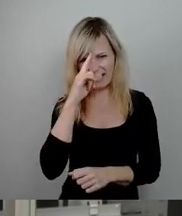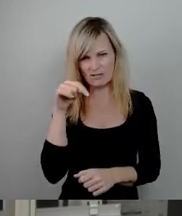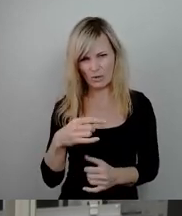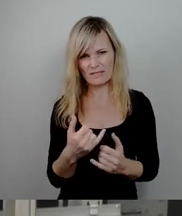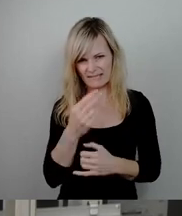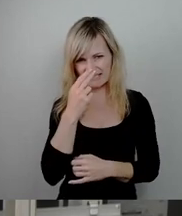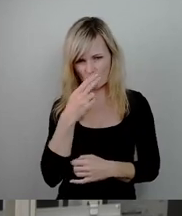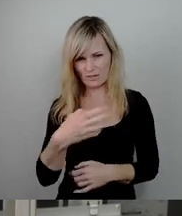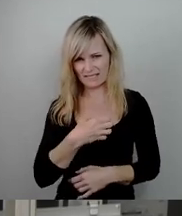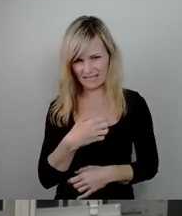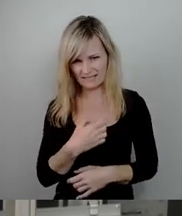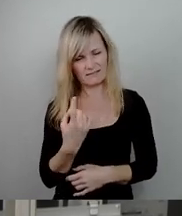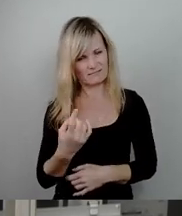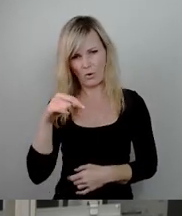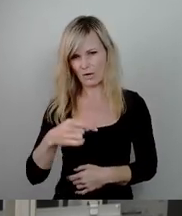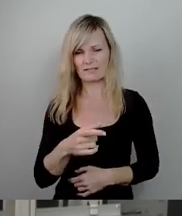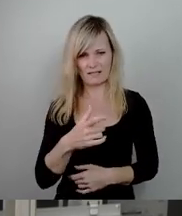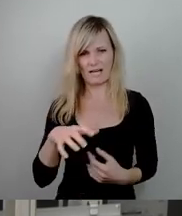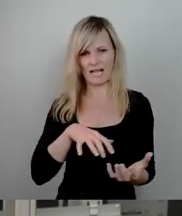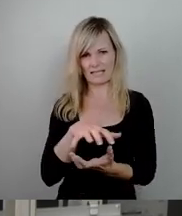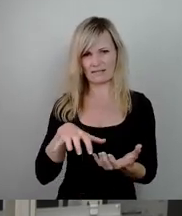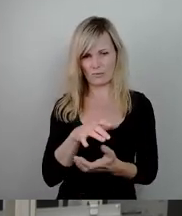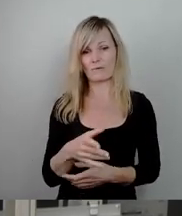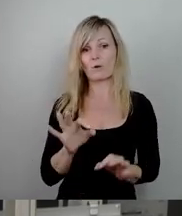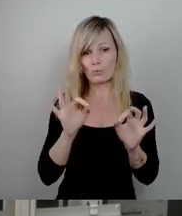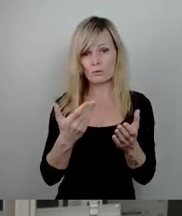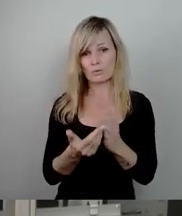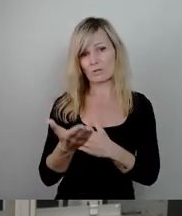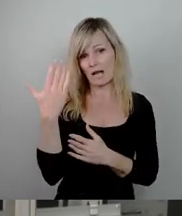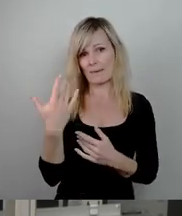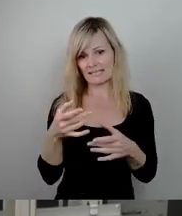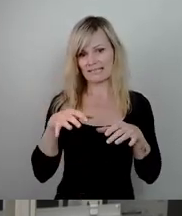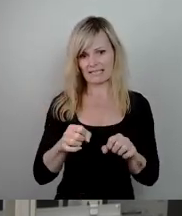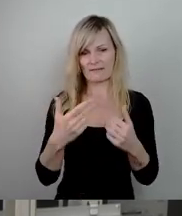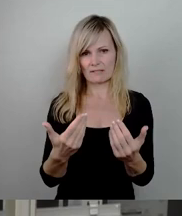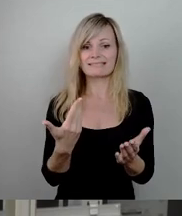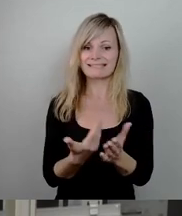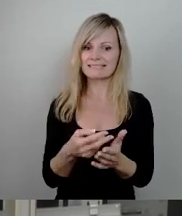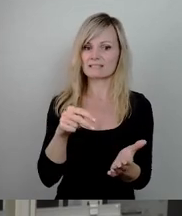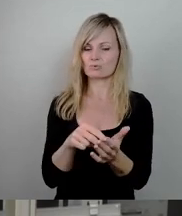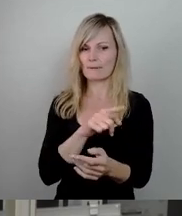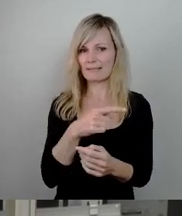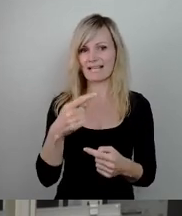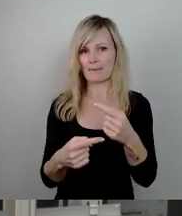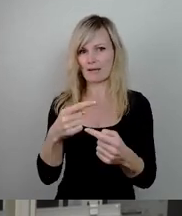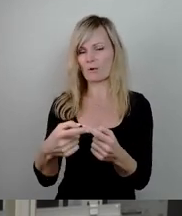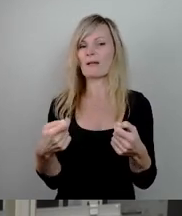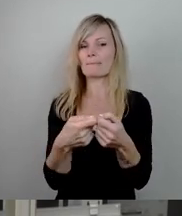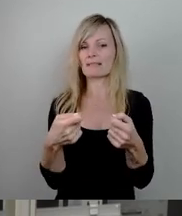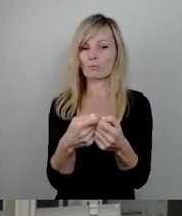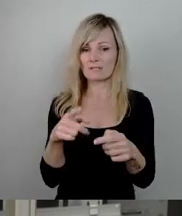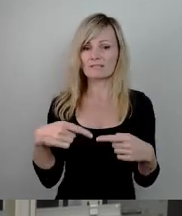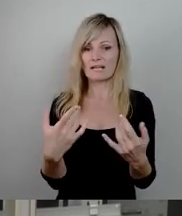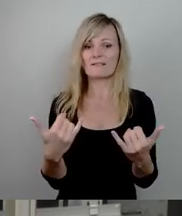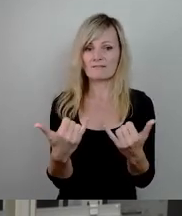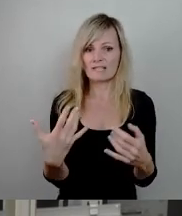eine Katastrophe und wir müssen jetzt sehen, wie wir genau diesen Zustand bis zum Ablauf dieser Bindung hier in Dresden